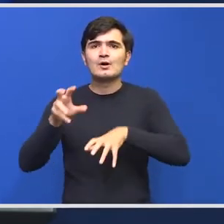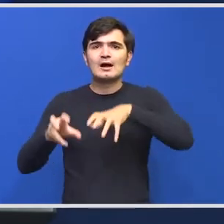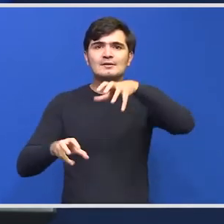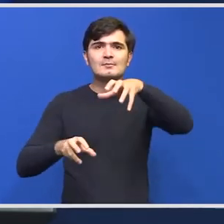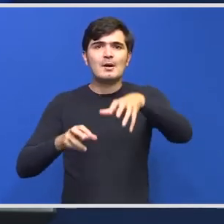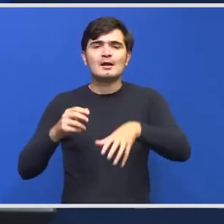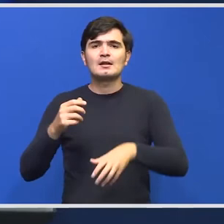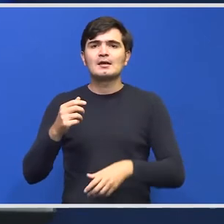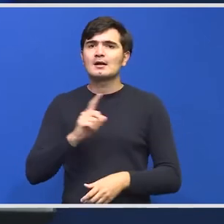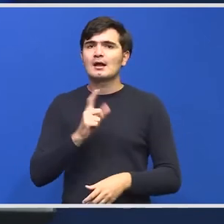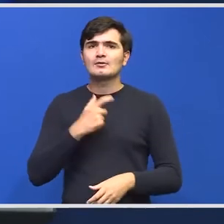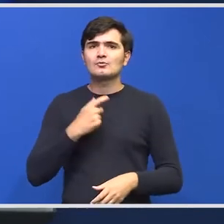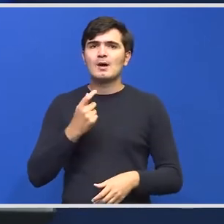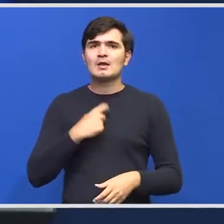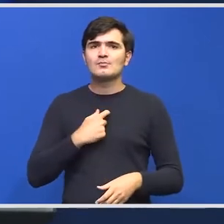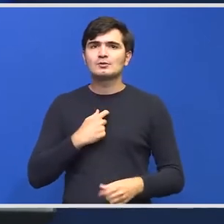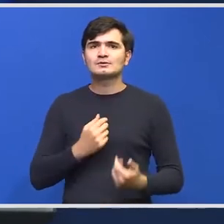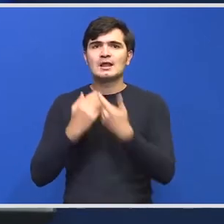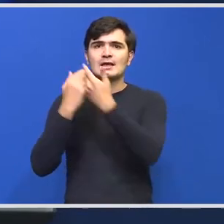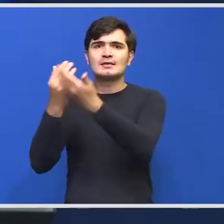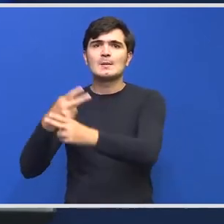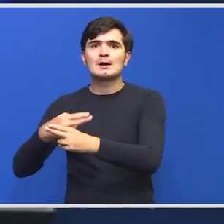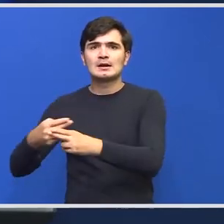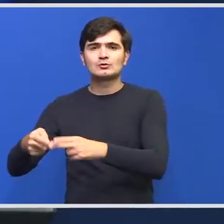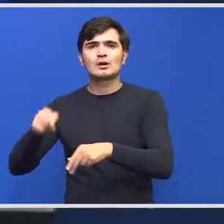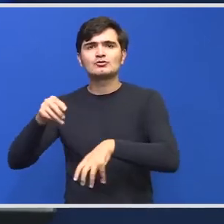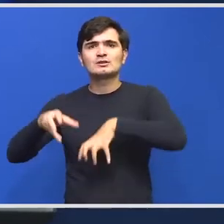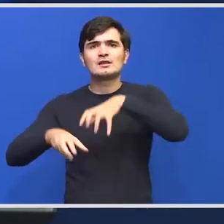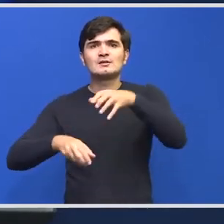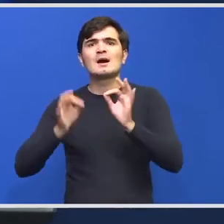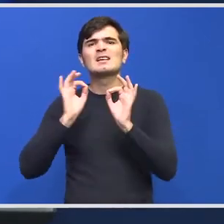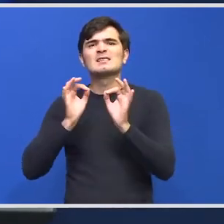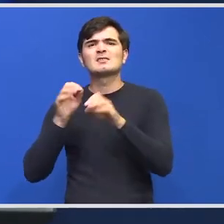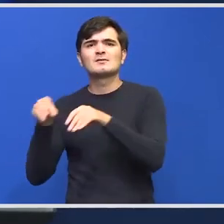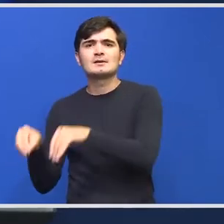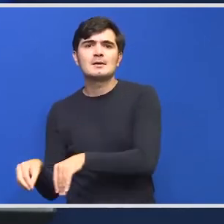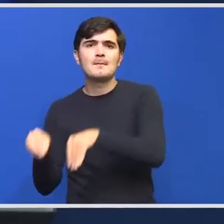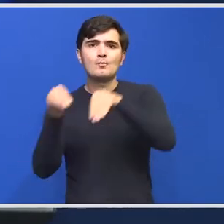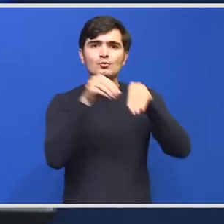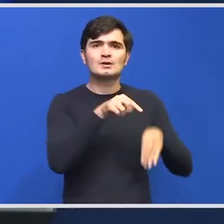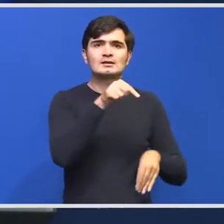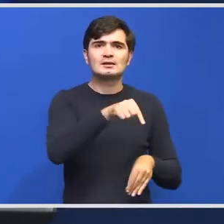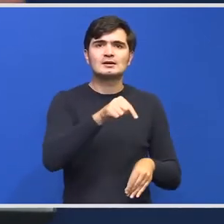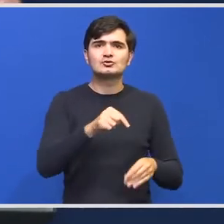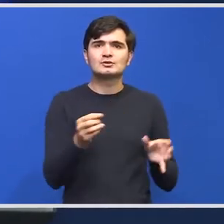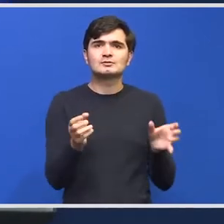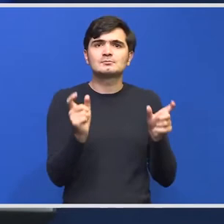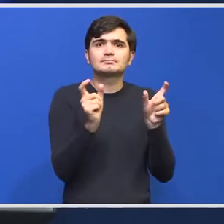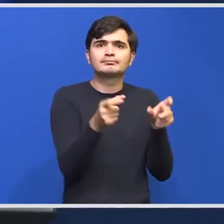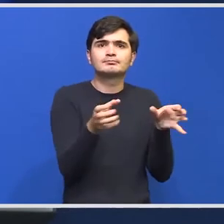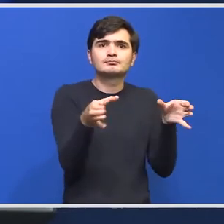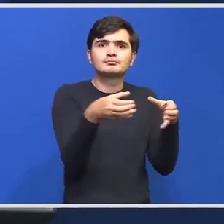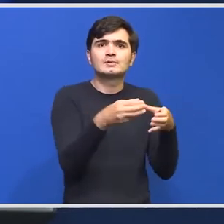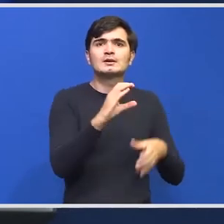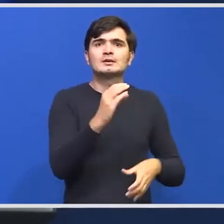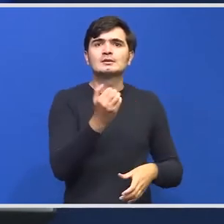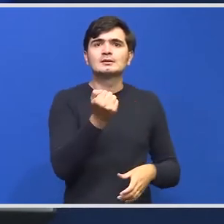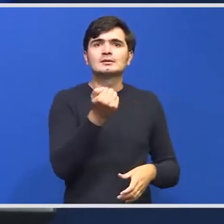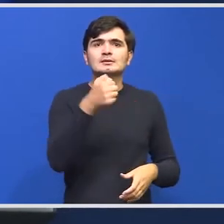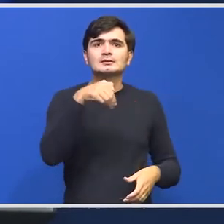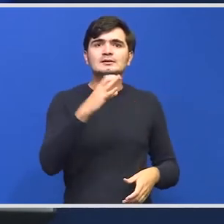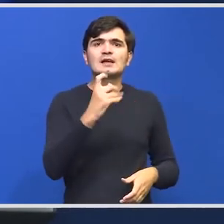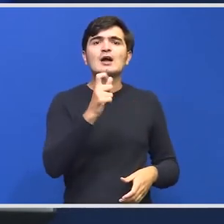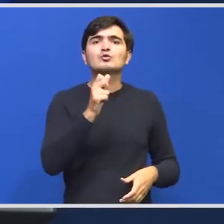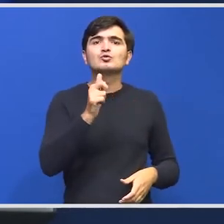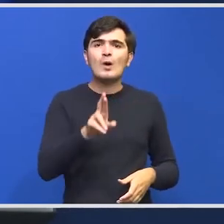ele fiind habituate să fie relocate în acest sanctuar acest sanctuar vin în completarea celor existente și